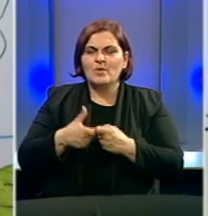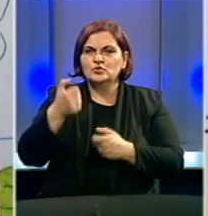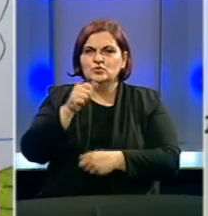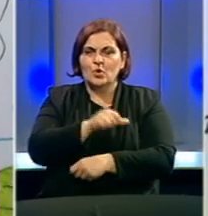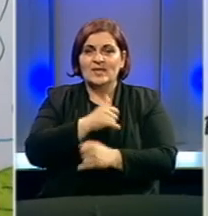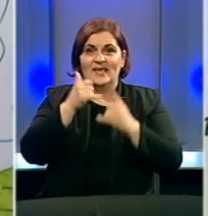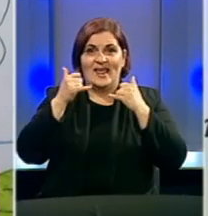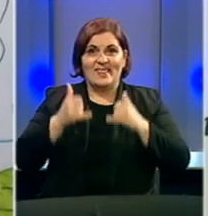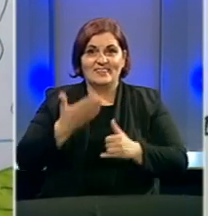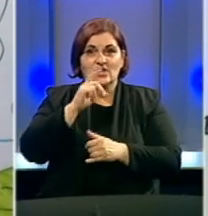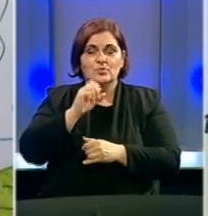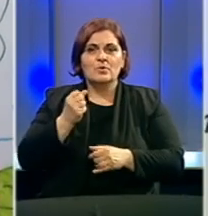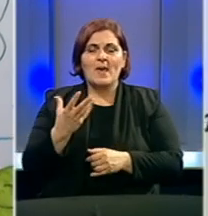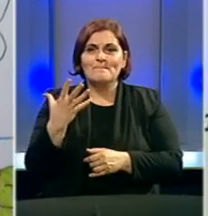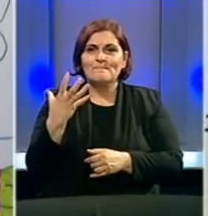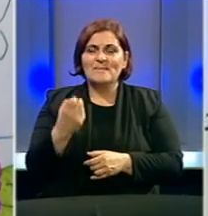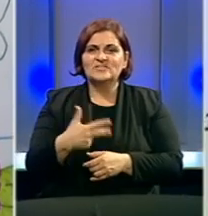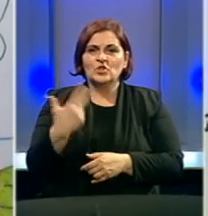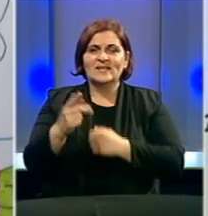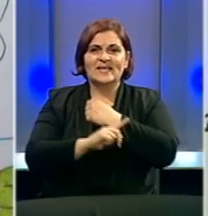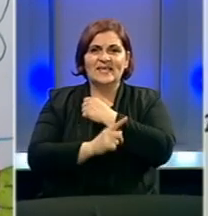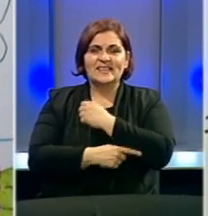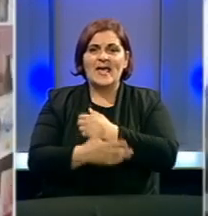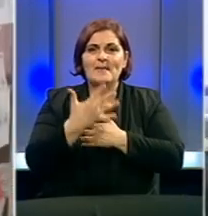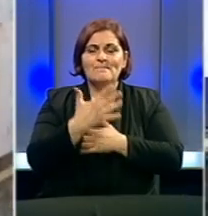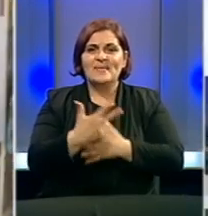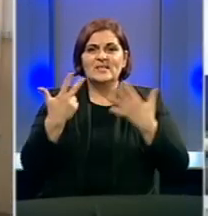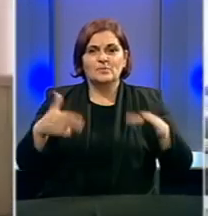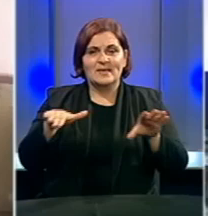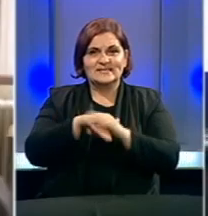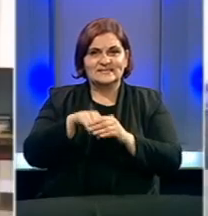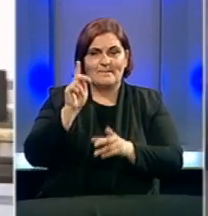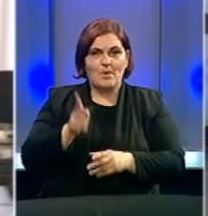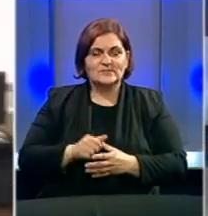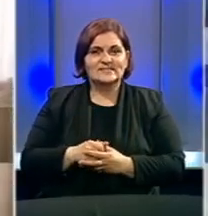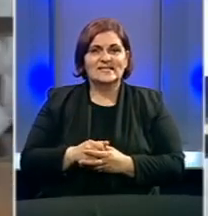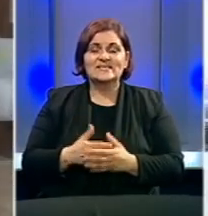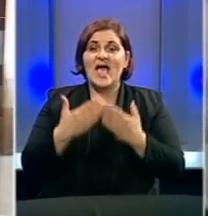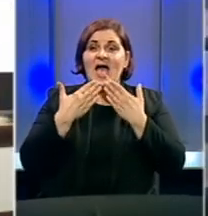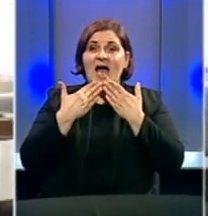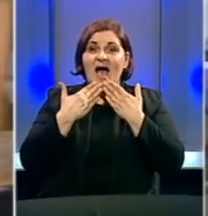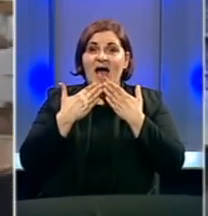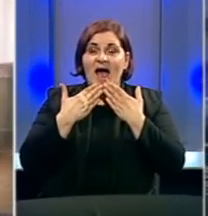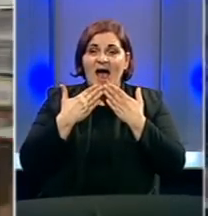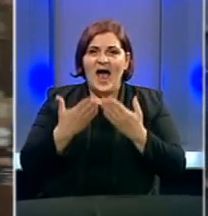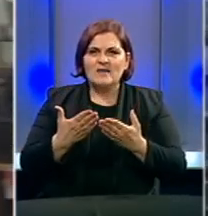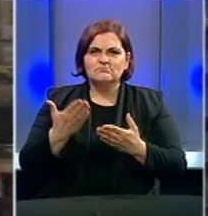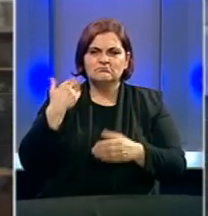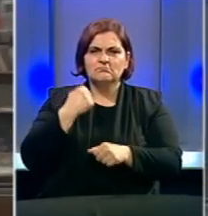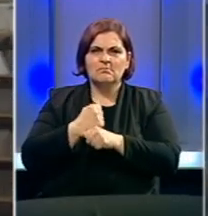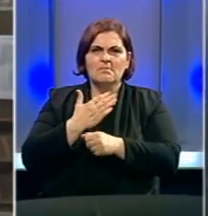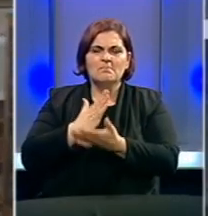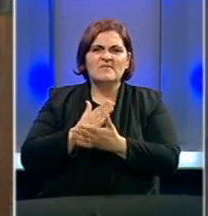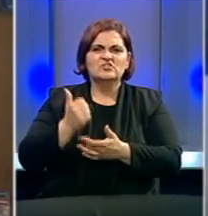Danas škola broji 503 učenika i 58 uposlenika, a zahvaljujući predanom radu bivših i